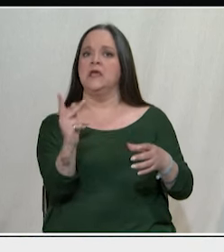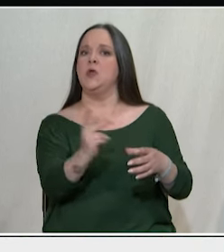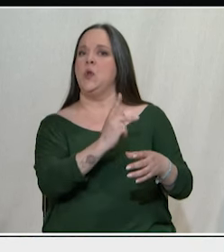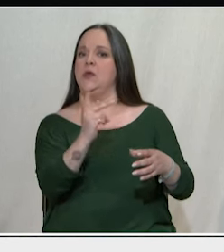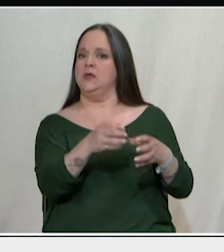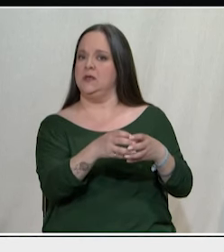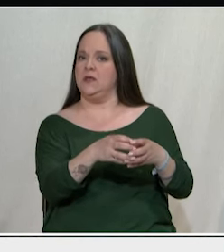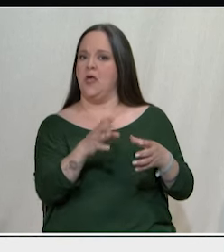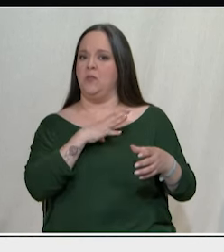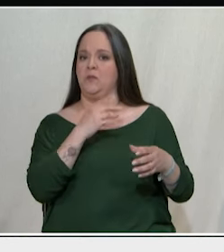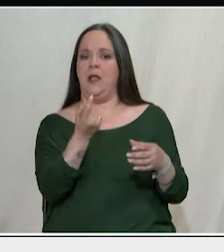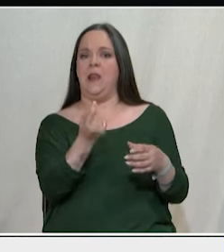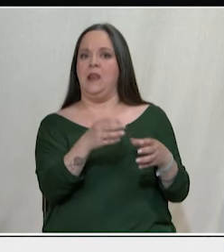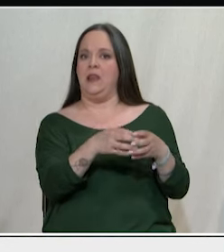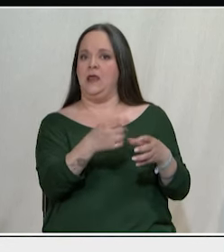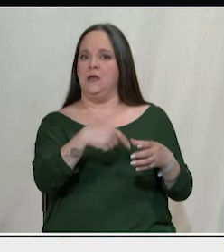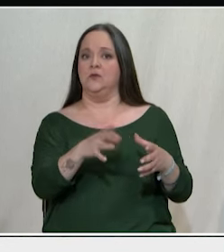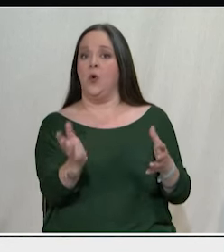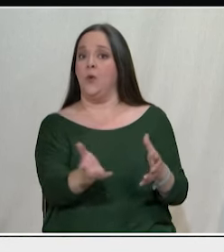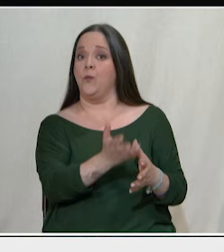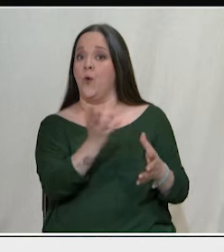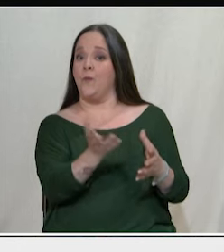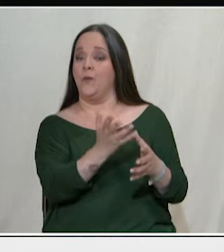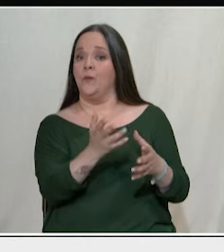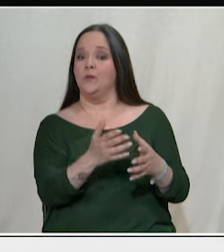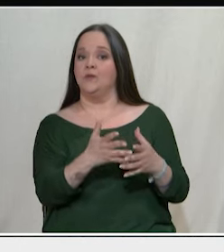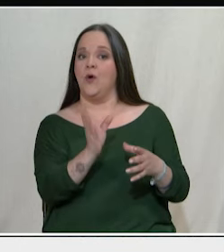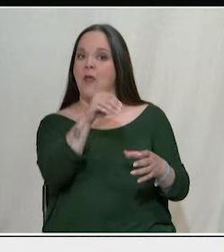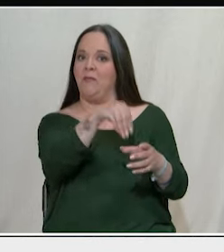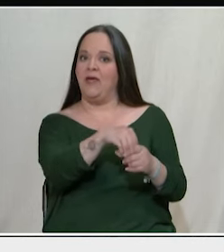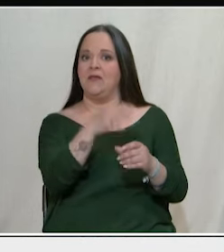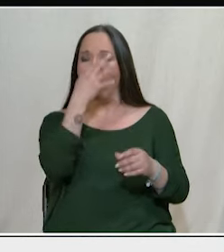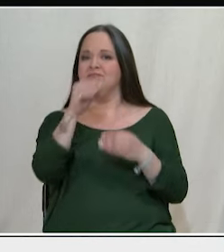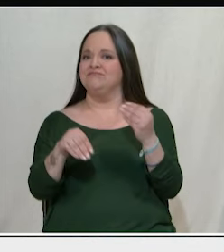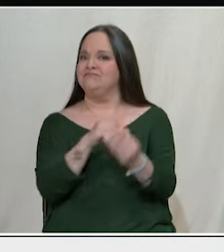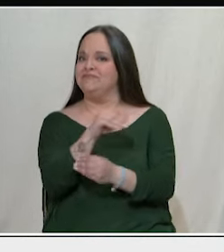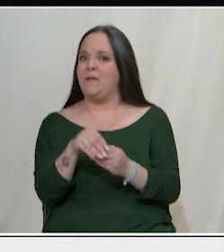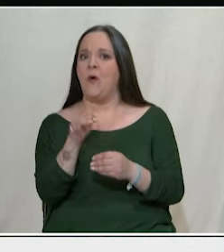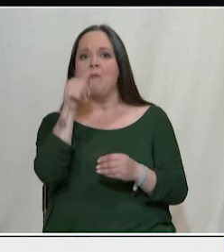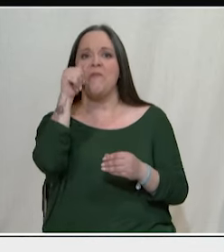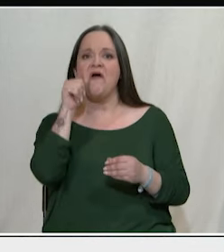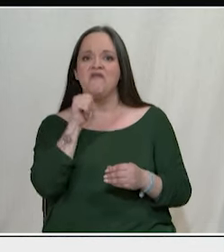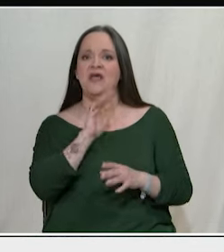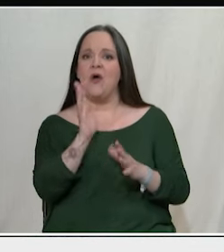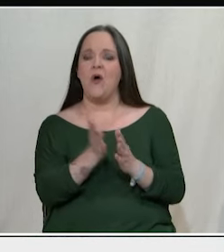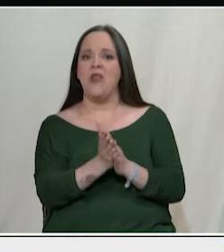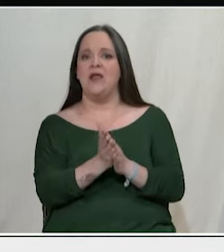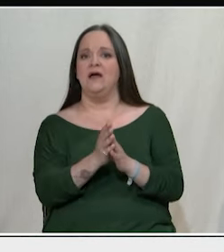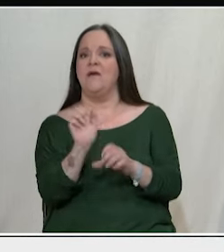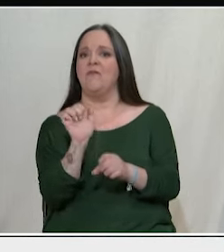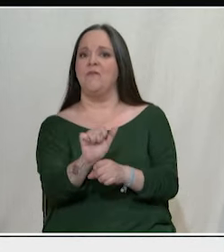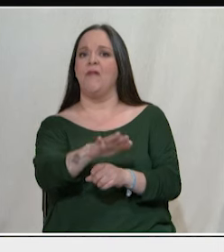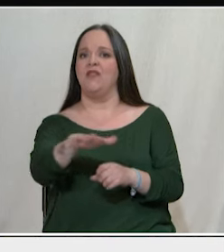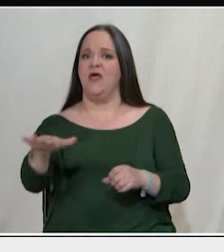να είναι όποια πέτρα και να σηκώσεις από ανηθικότητα, βρωμιά, από υποθέσεις μαφίας, παιδεραστείας να είναι